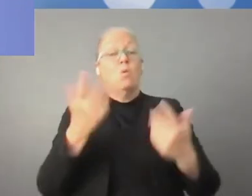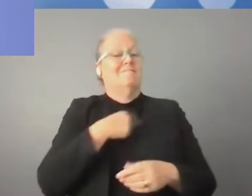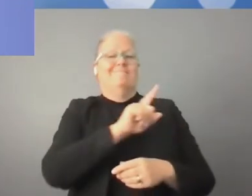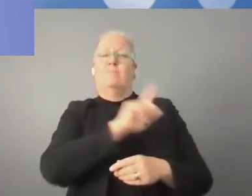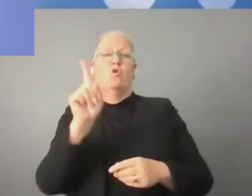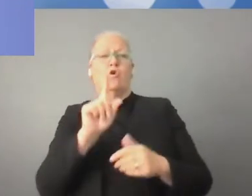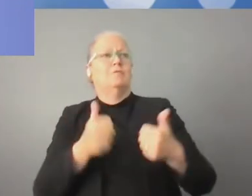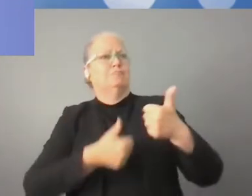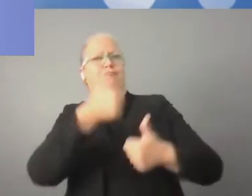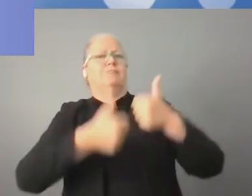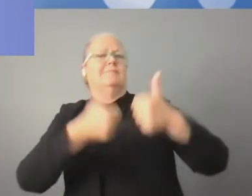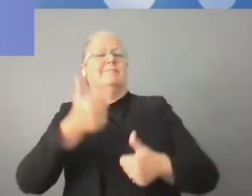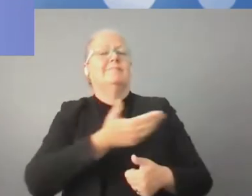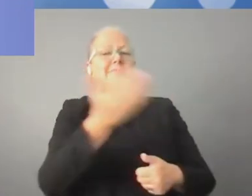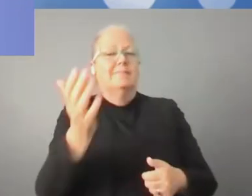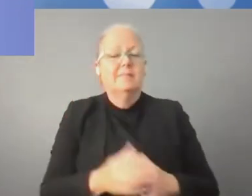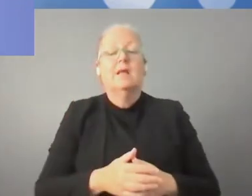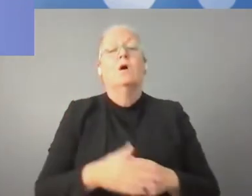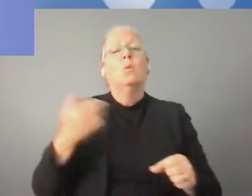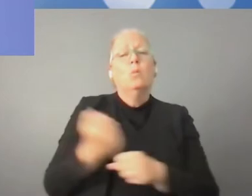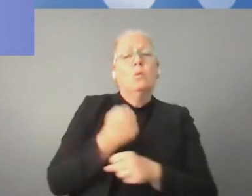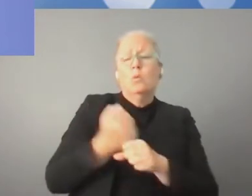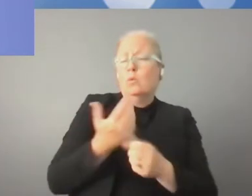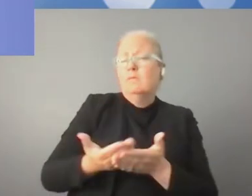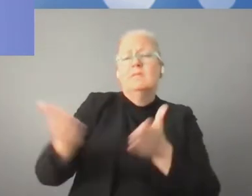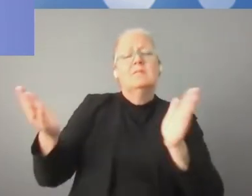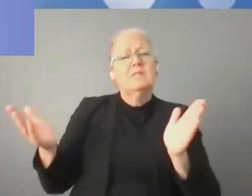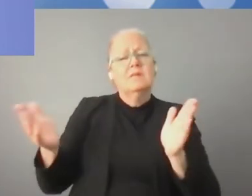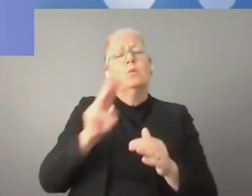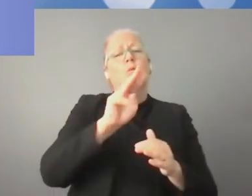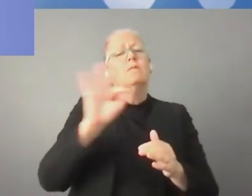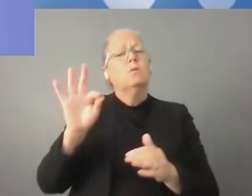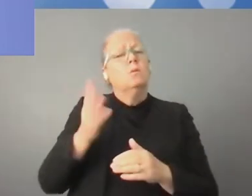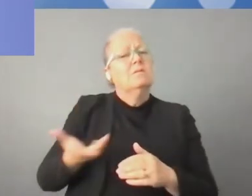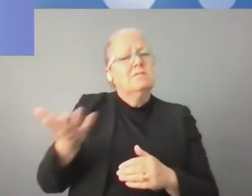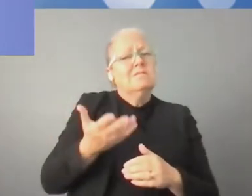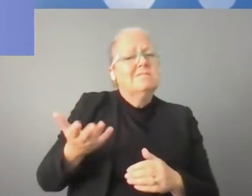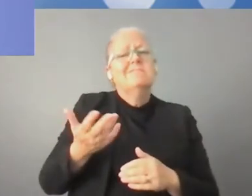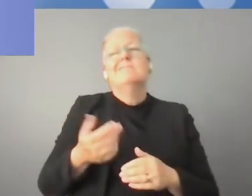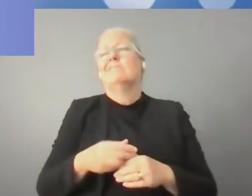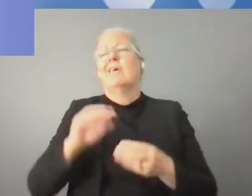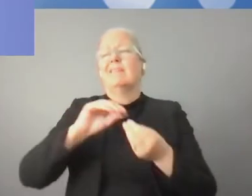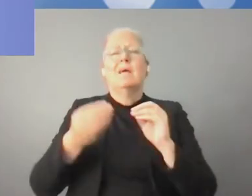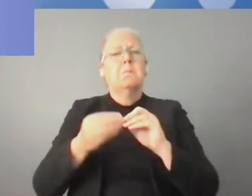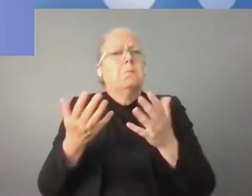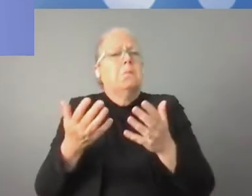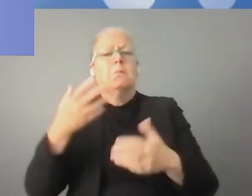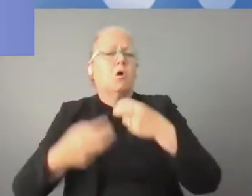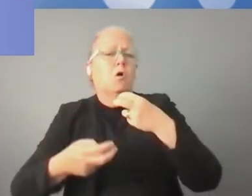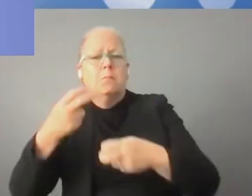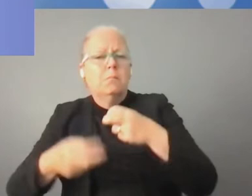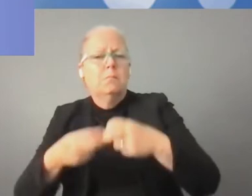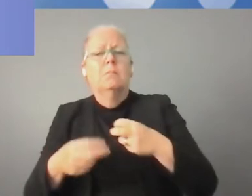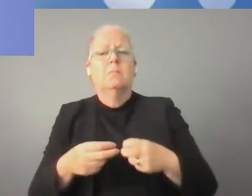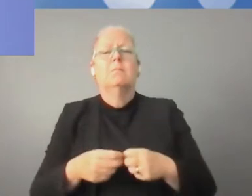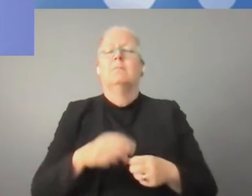a zatem to są wielkie wyzwania. Drugie wyzwania dotyczą kadr, zasobów ludzkich. Często to jest